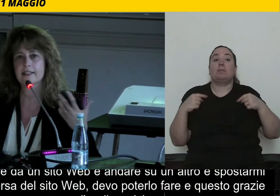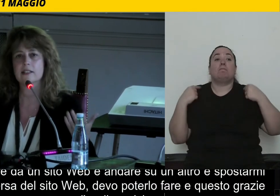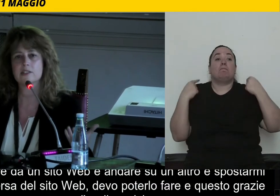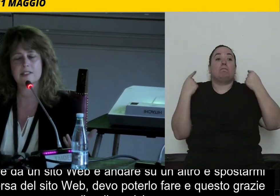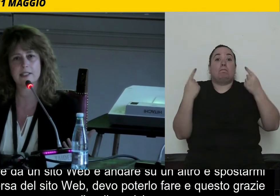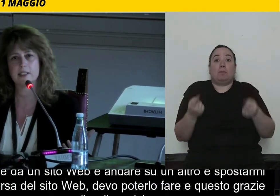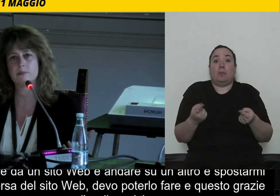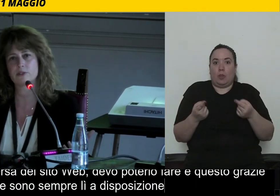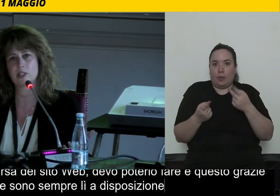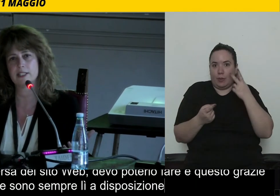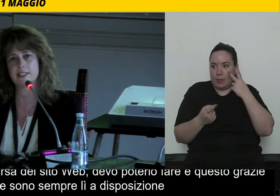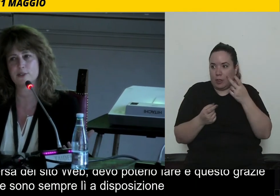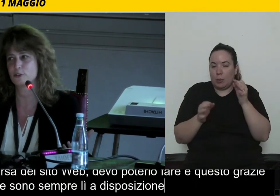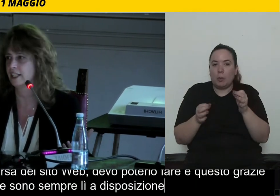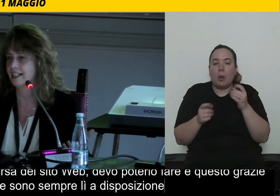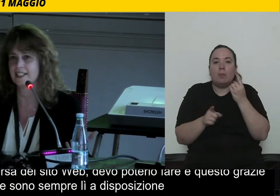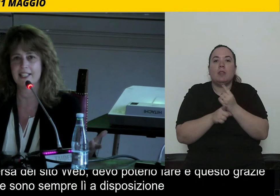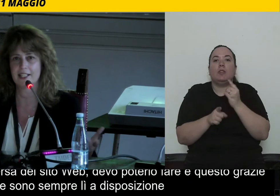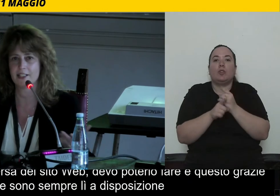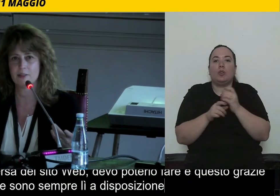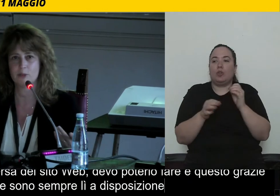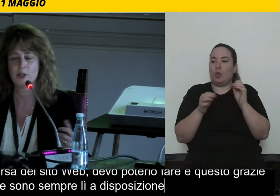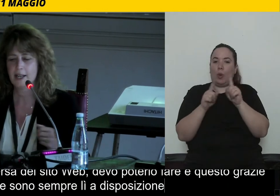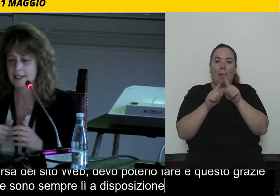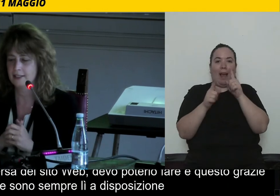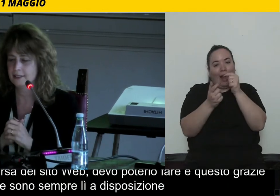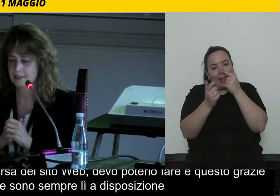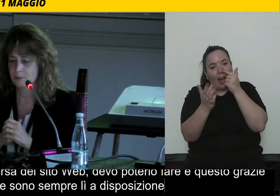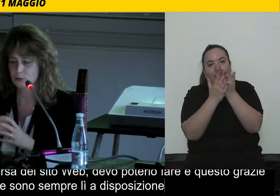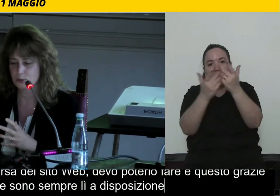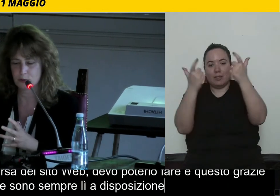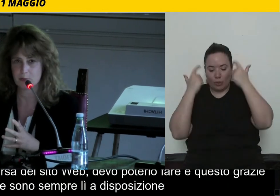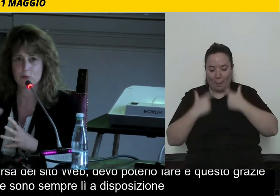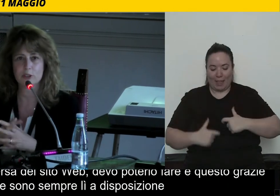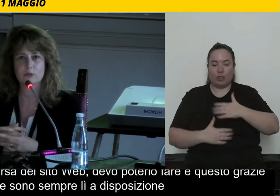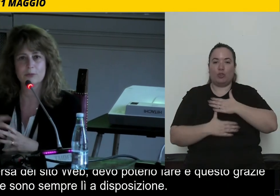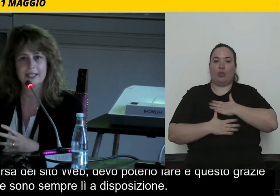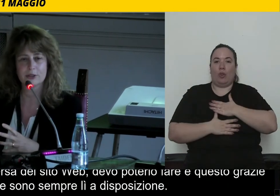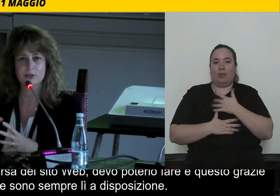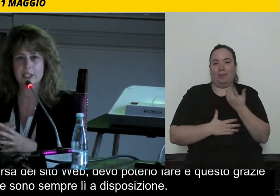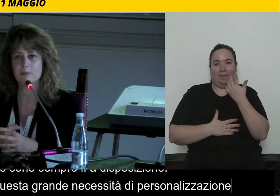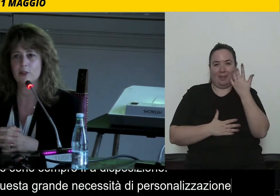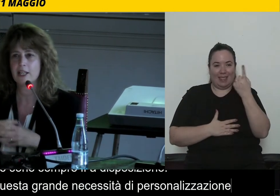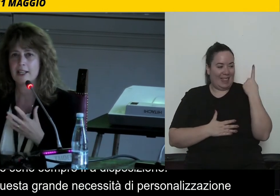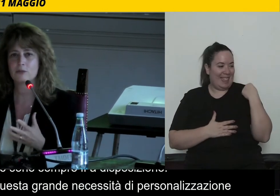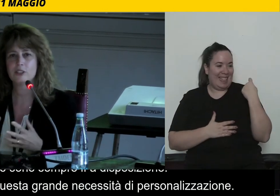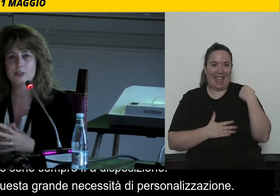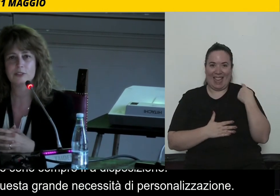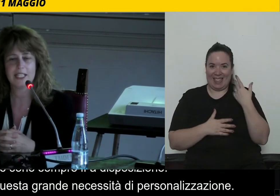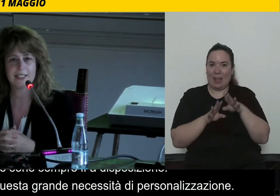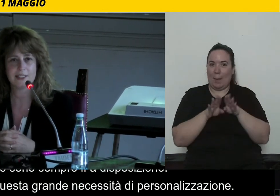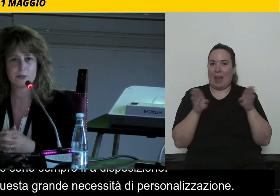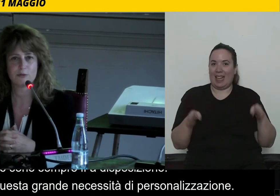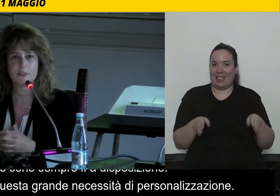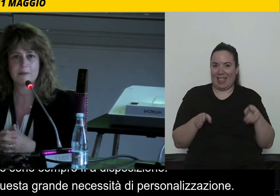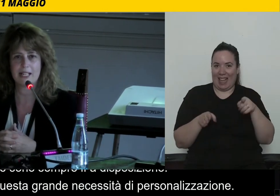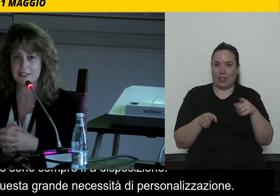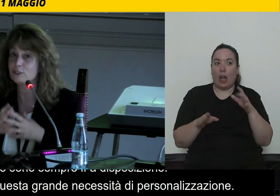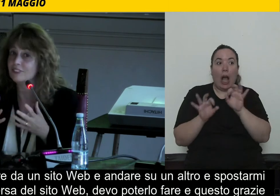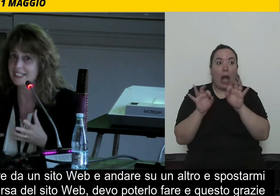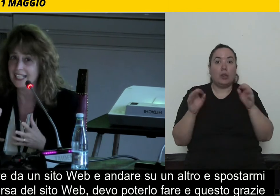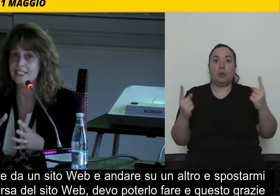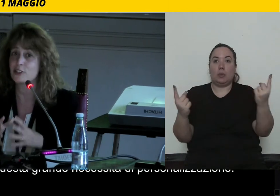grande necessità di personalizzazione. Anche ieri siamo qui con un banchetto demo e alcuni degli utenti che si sono